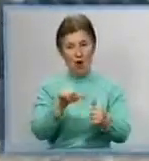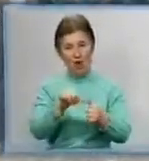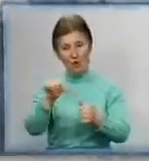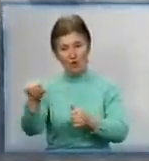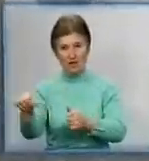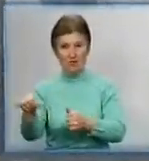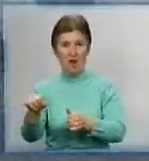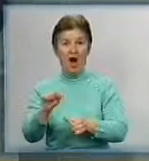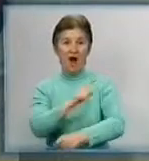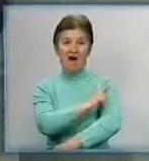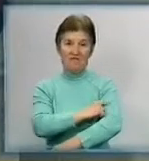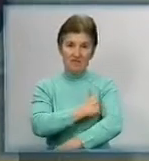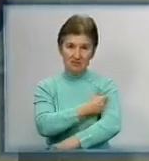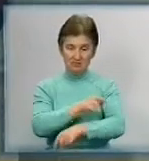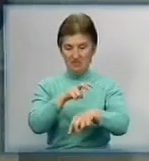допомогу у будь-який час.